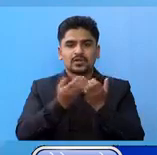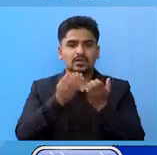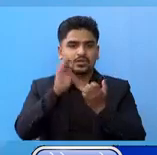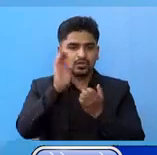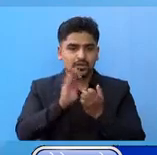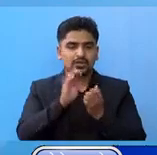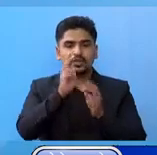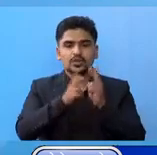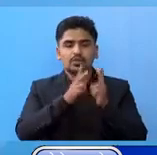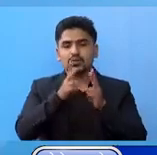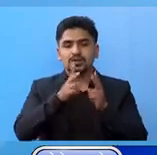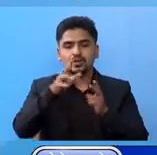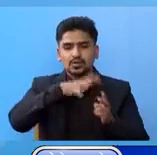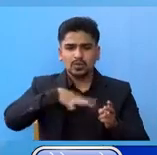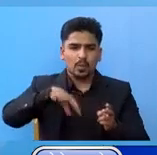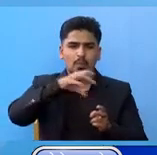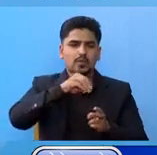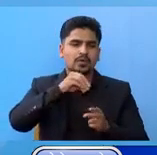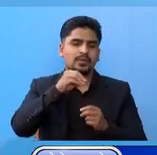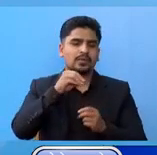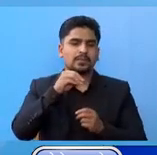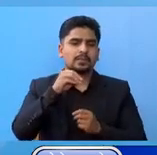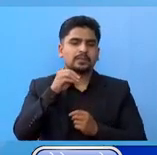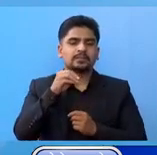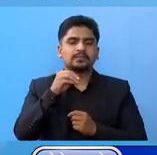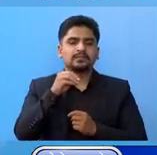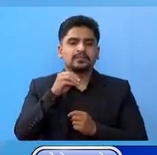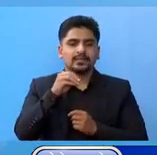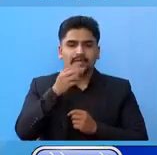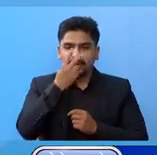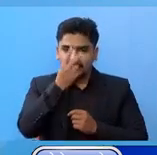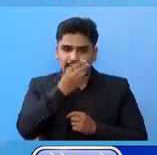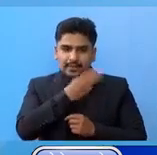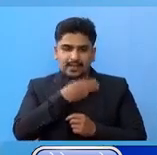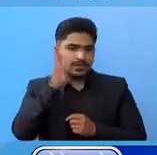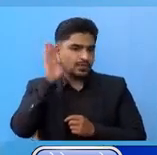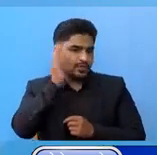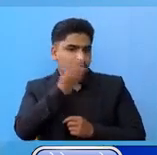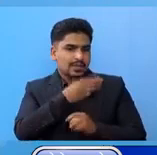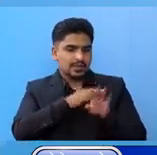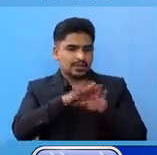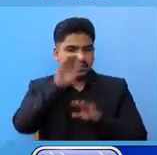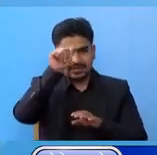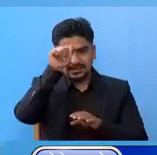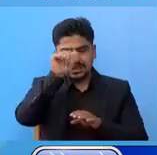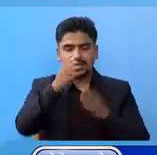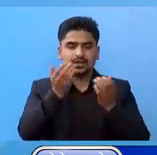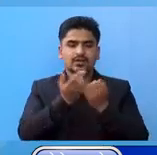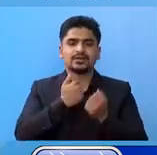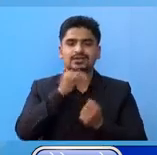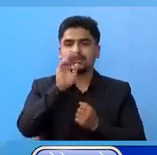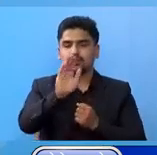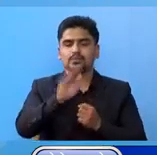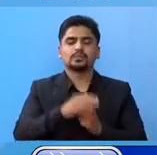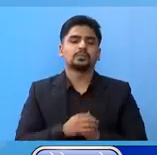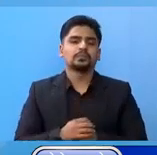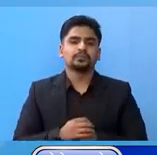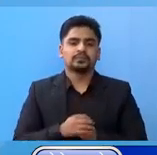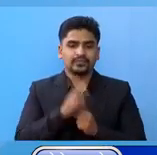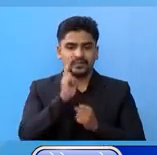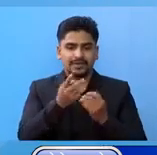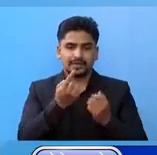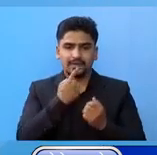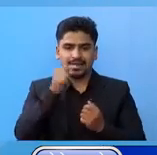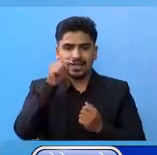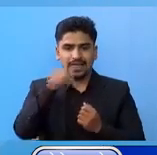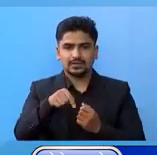सकने कुरा संपून दर्शक तता स्रोता हरुलाई जानकारी गरावन चाहांचु एती